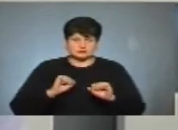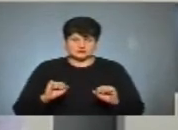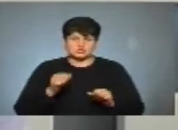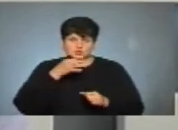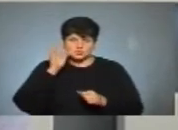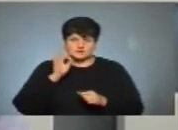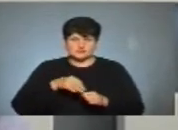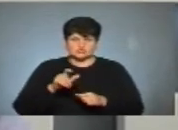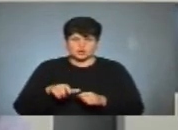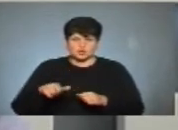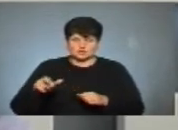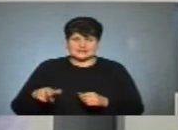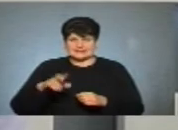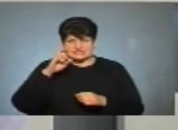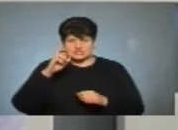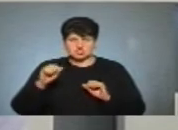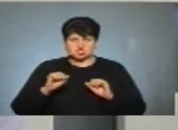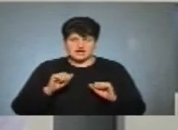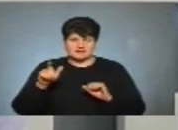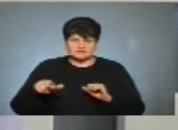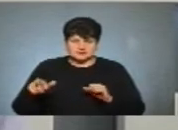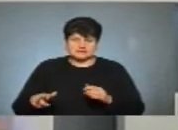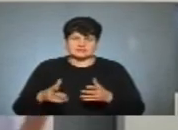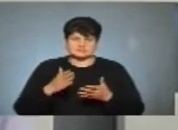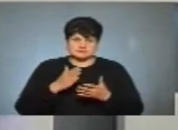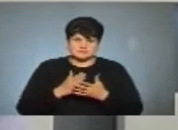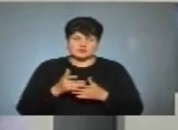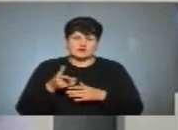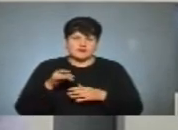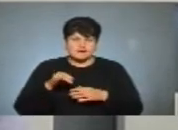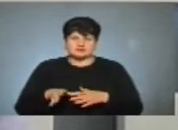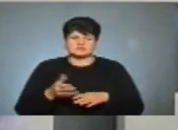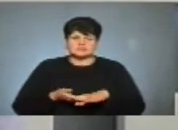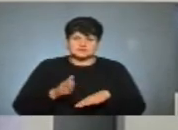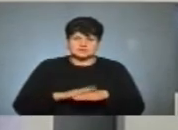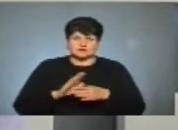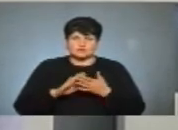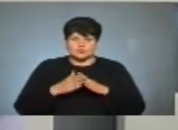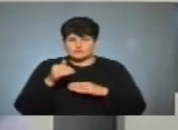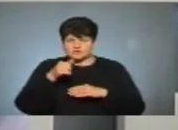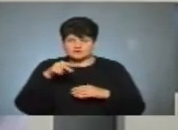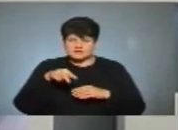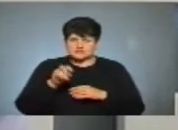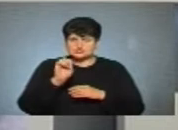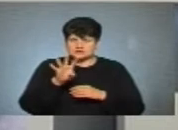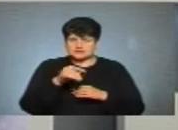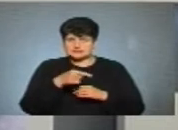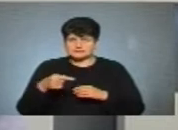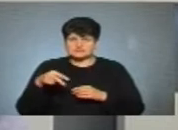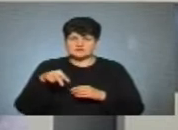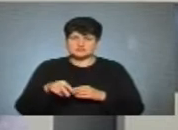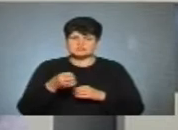досвідчених людей, справжніх державників, людей, які пройшли гард у найскладніші для України роки, 2014-2019.